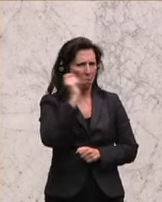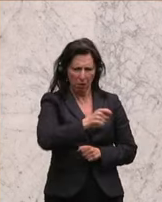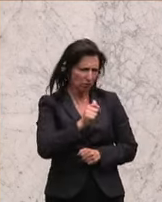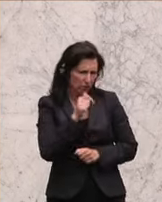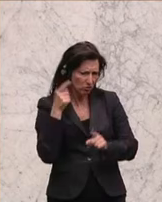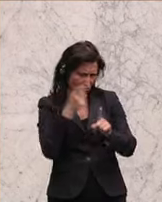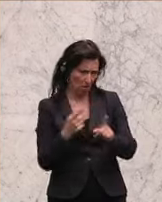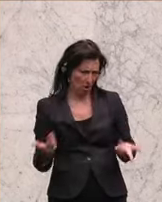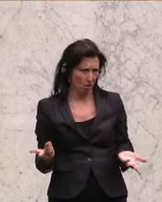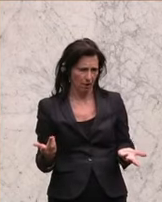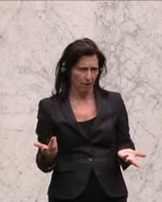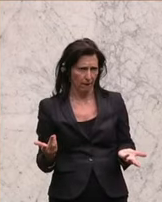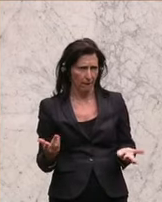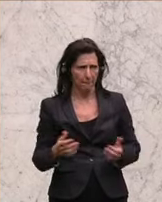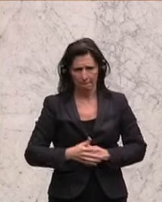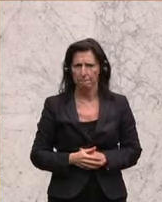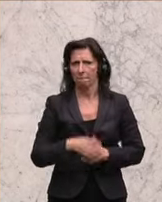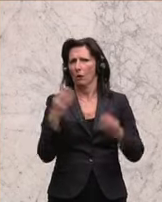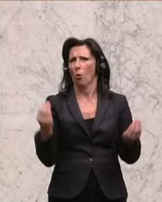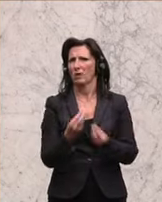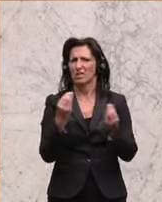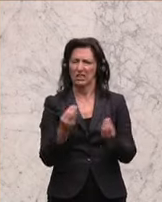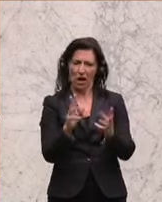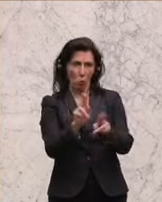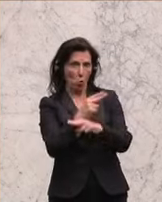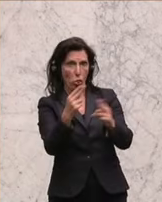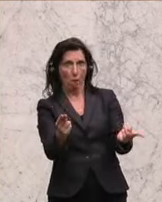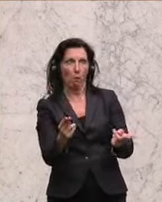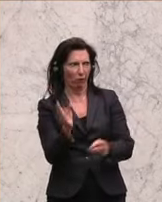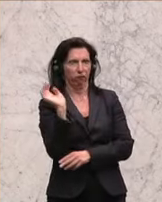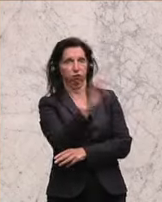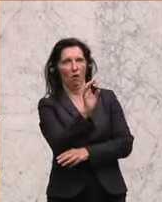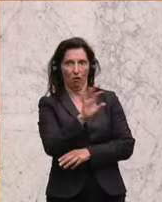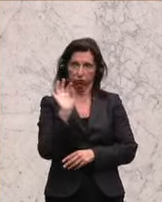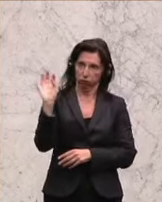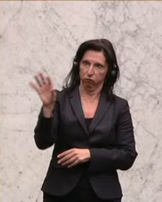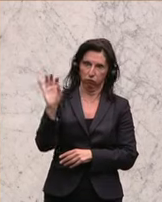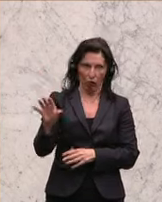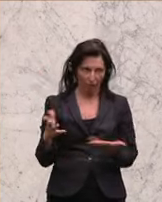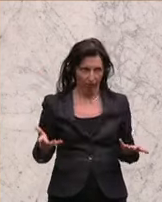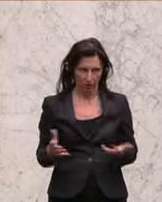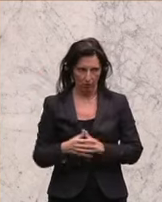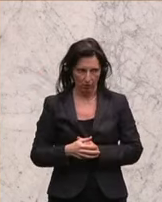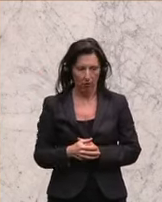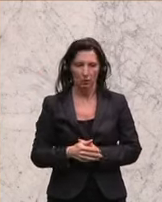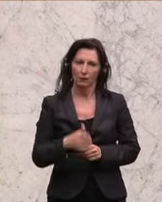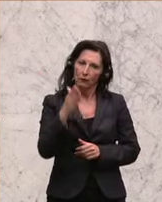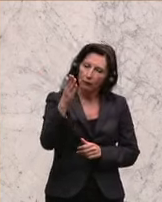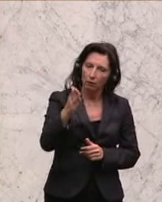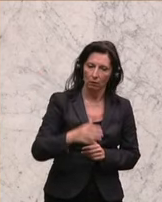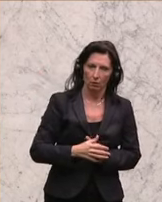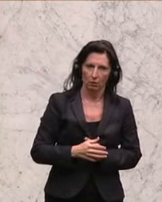Unmöglichkeiten formulieren, was soll. Sonst muss mir der Herr Präsident einen Ordnungsruf erteilen, dass wir uns